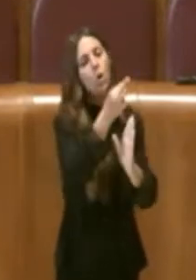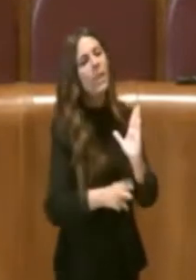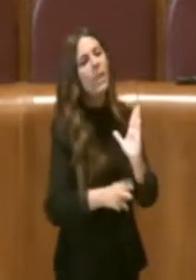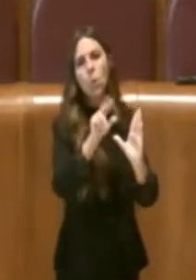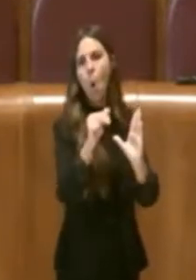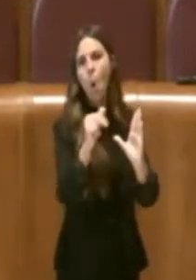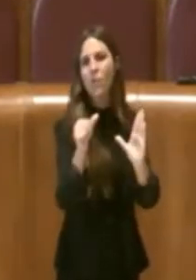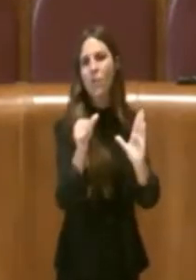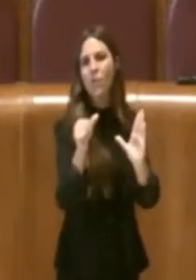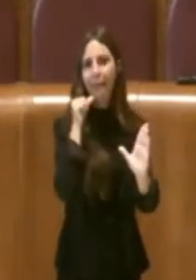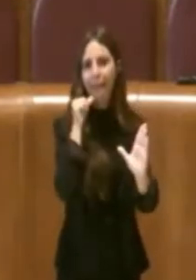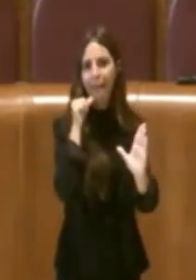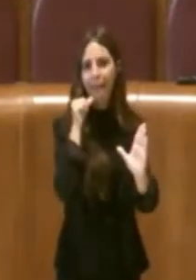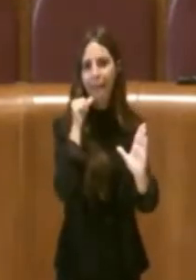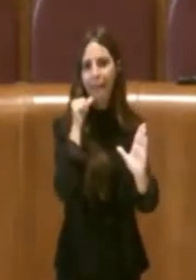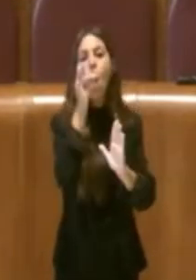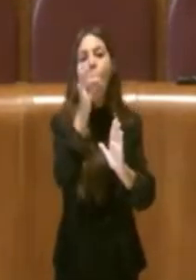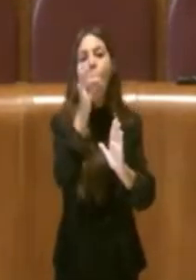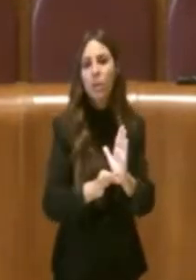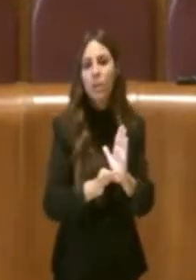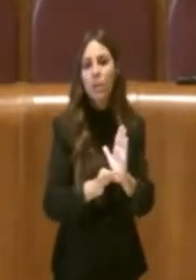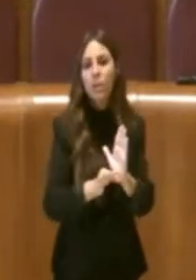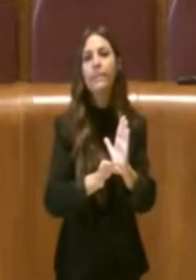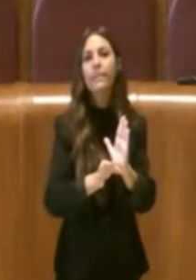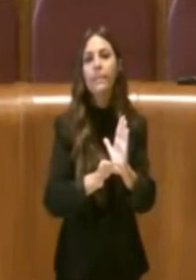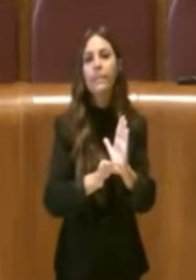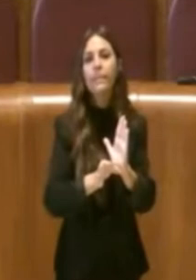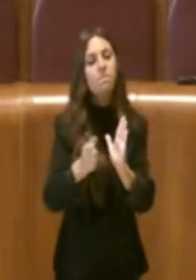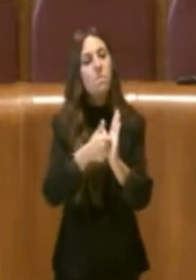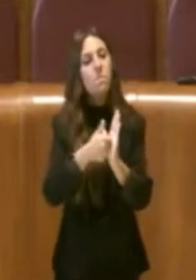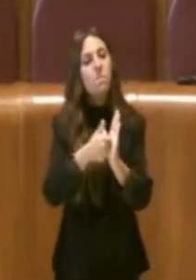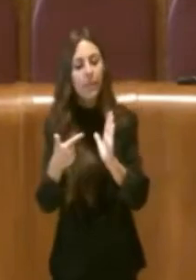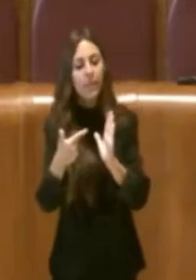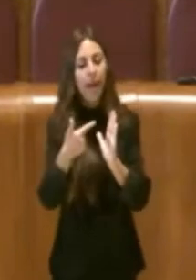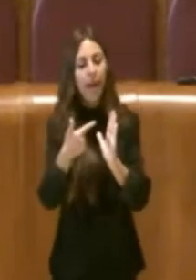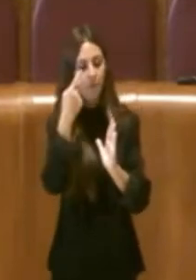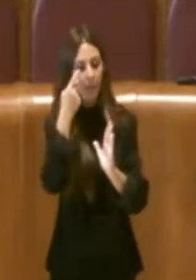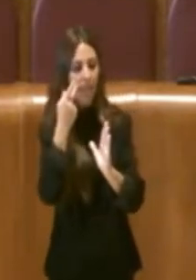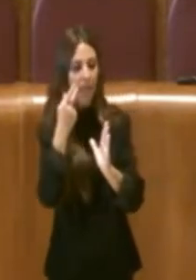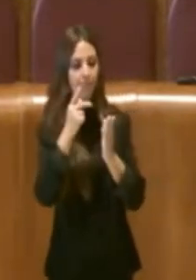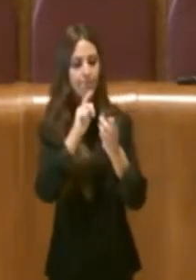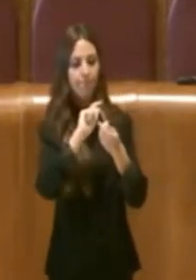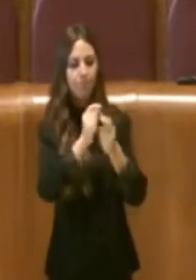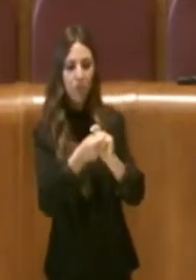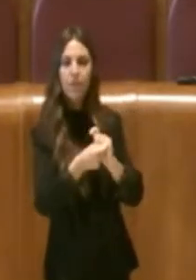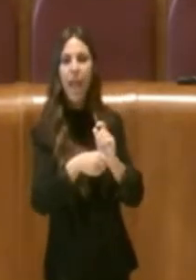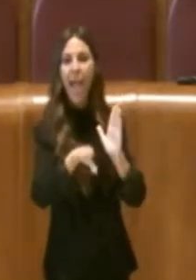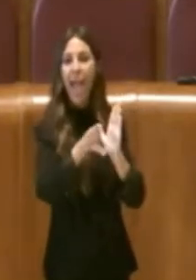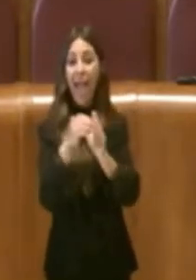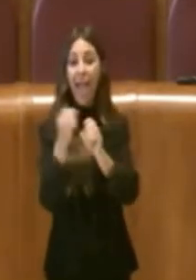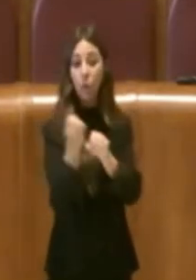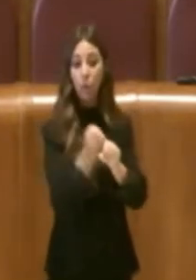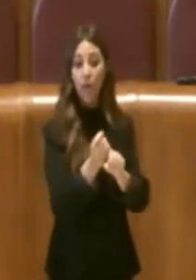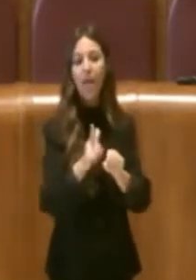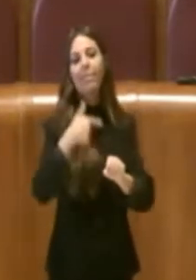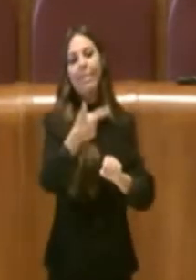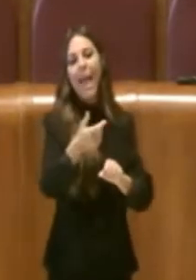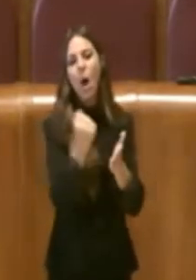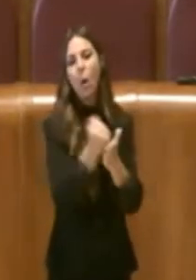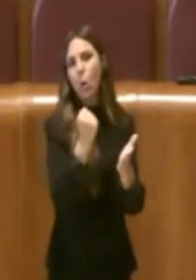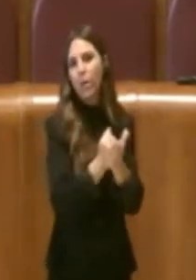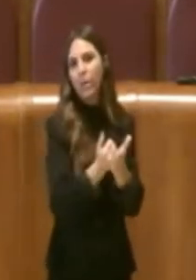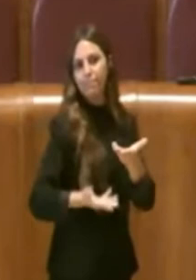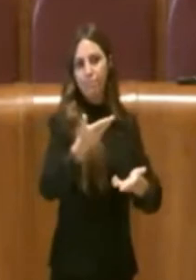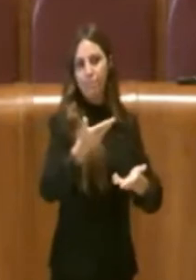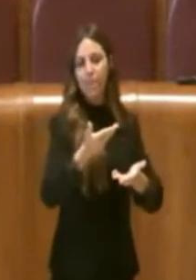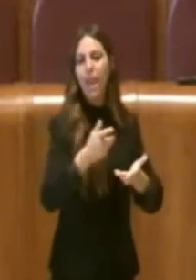questo nuovo ordinamento deve passare attraverso una revisione della carta costituzionale per poter conferire una potestà legislativa. Poi ovviamente